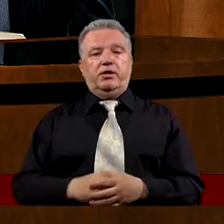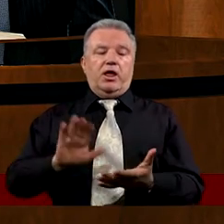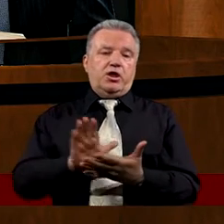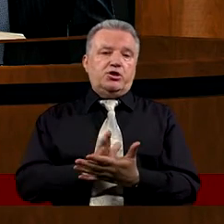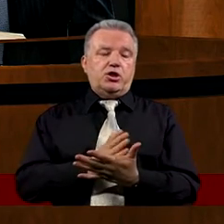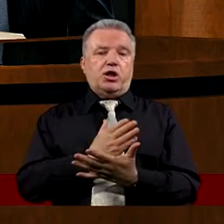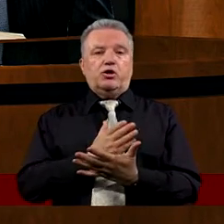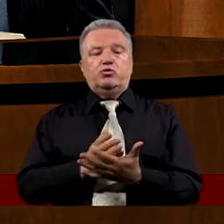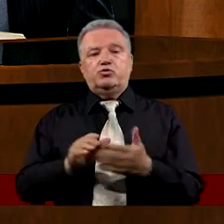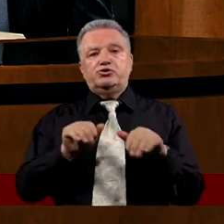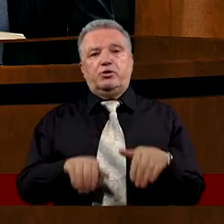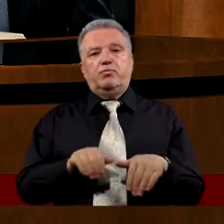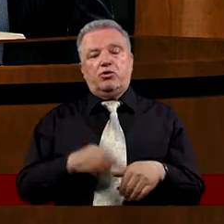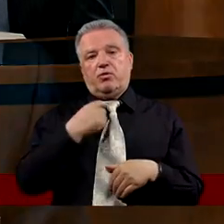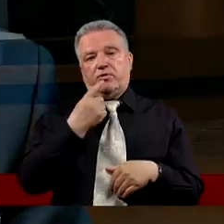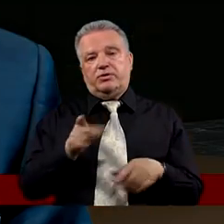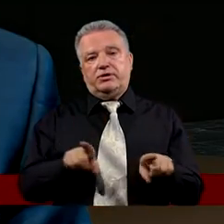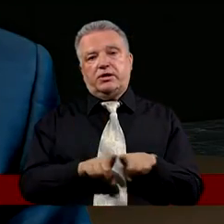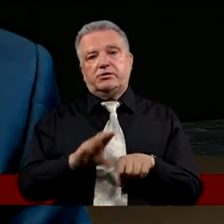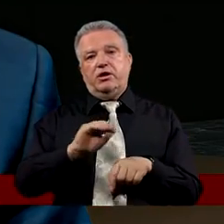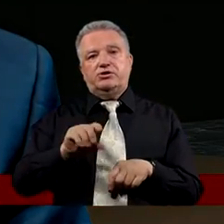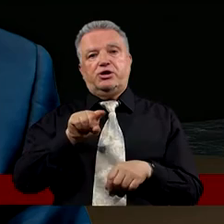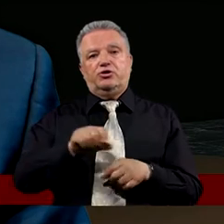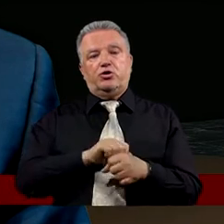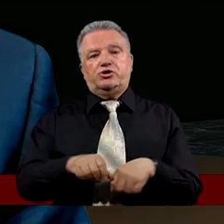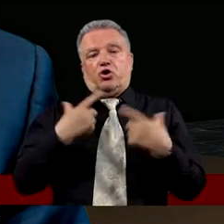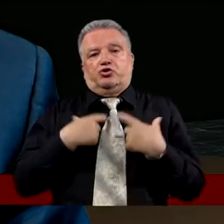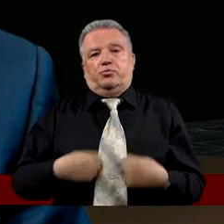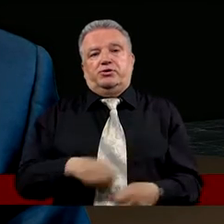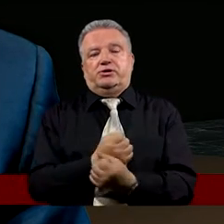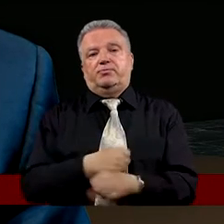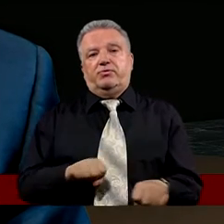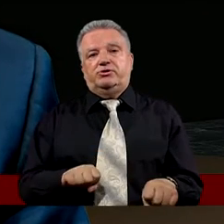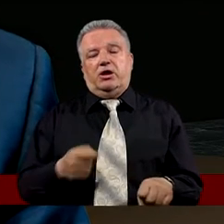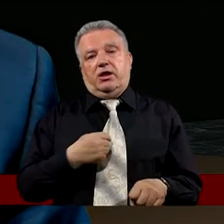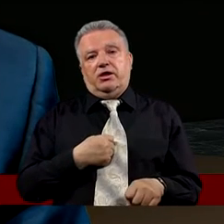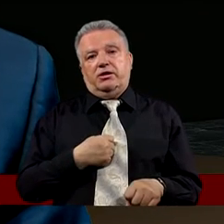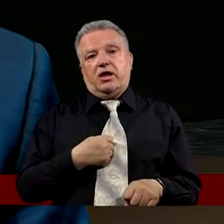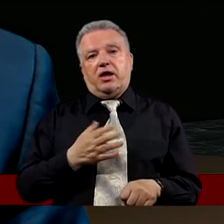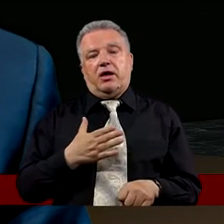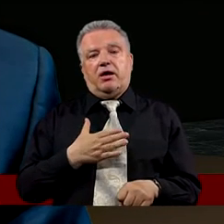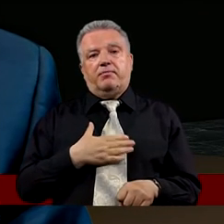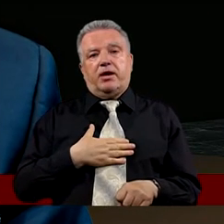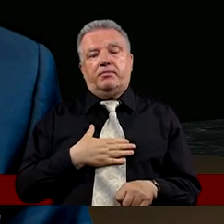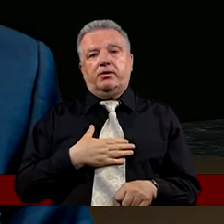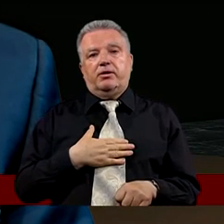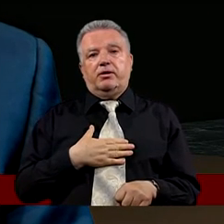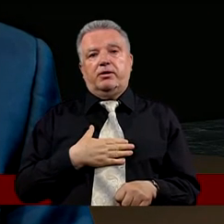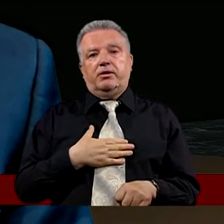Niektórzy Mogą również powiedzieć, że Jest to ich osobisty Zbawiciel. Ja na przykład mam